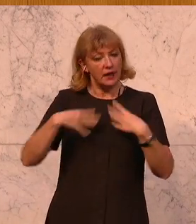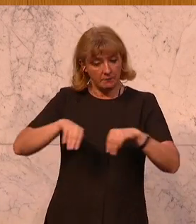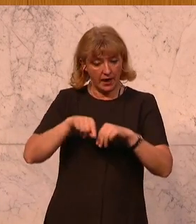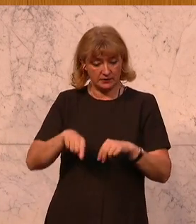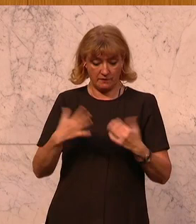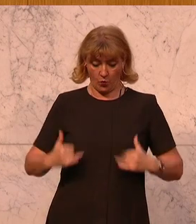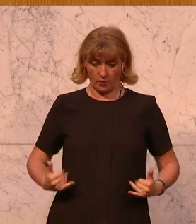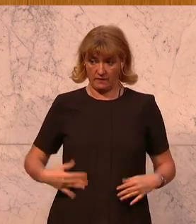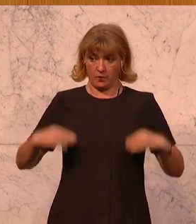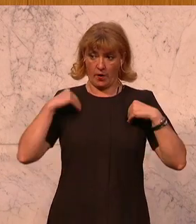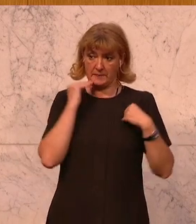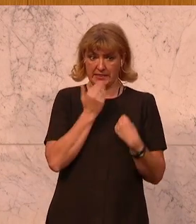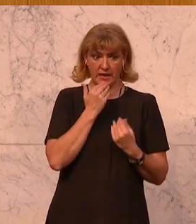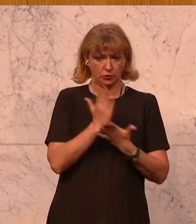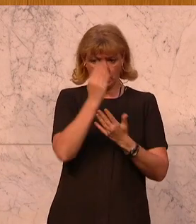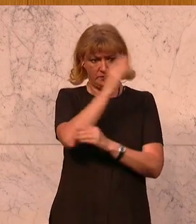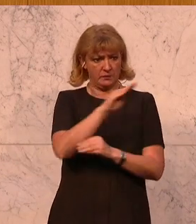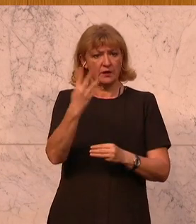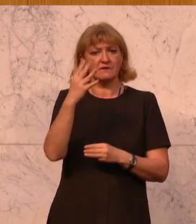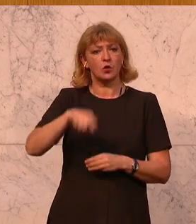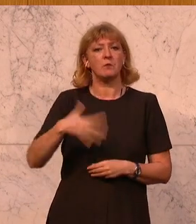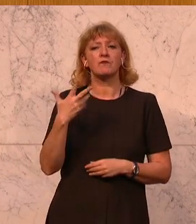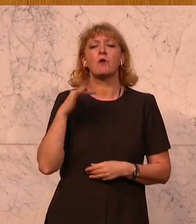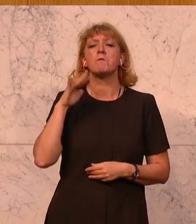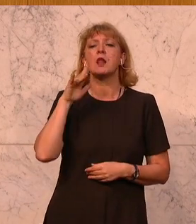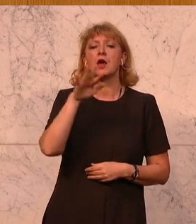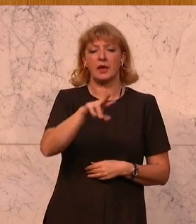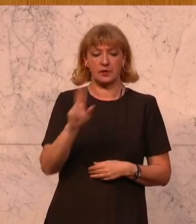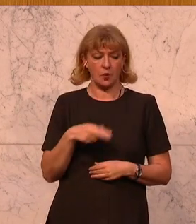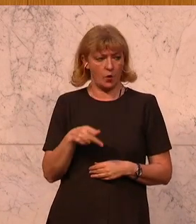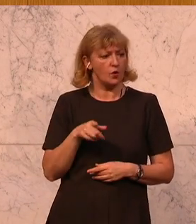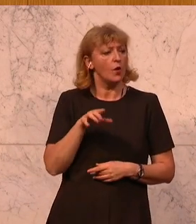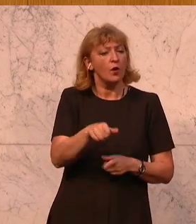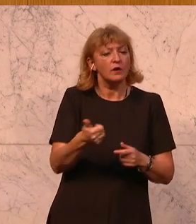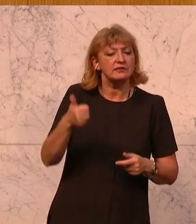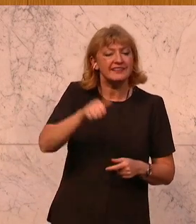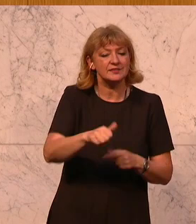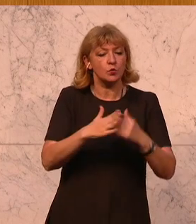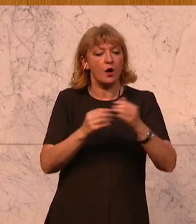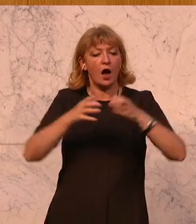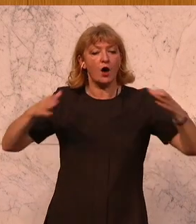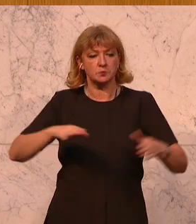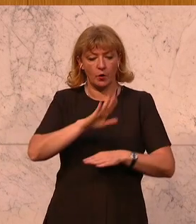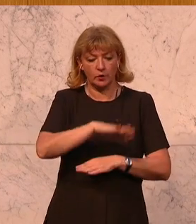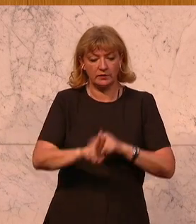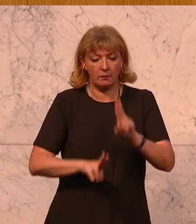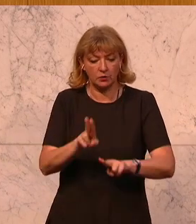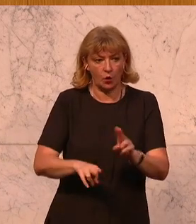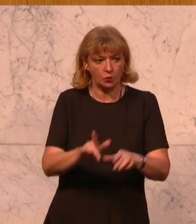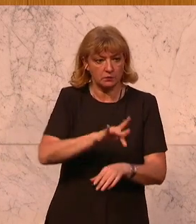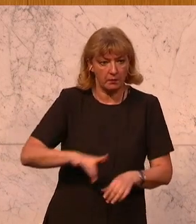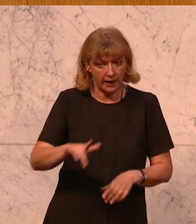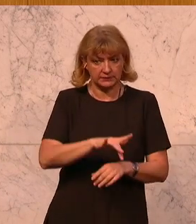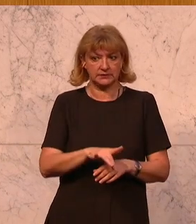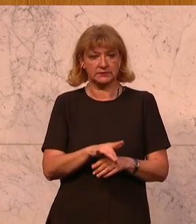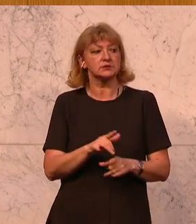Vormittag bereits angekündigten 4,5 Milliarden Euro, die für den zusätzlichen Ausbau von Kinderbetreuungsplätzen hier